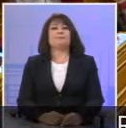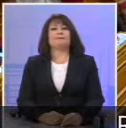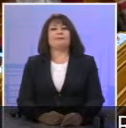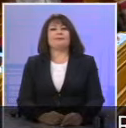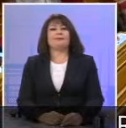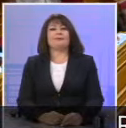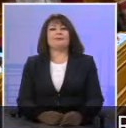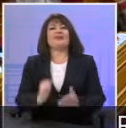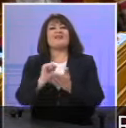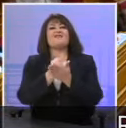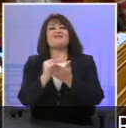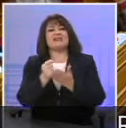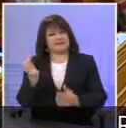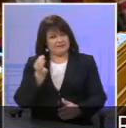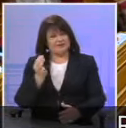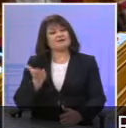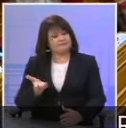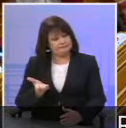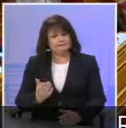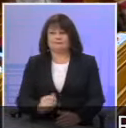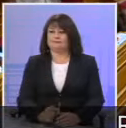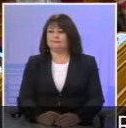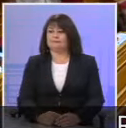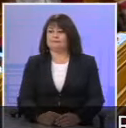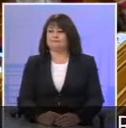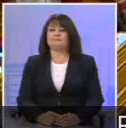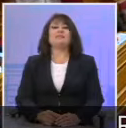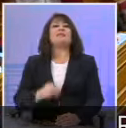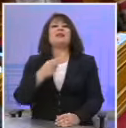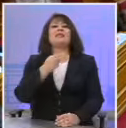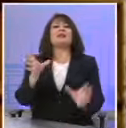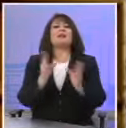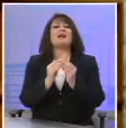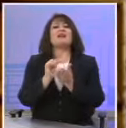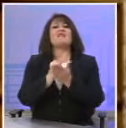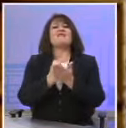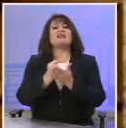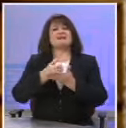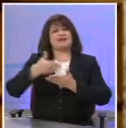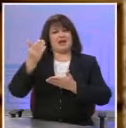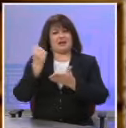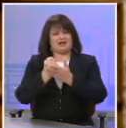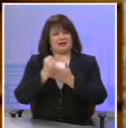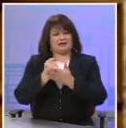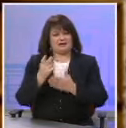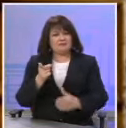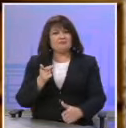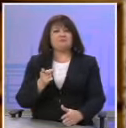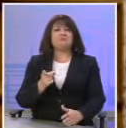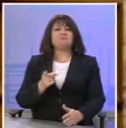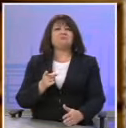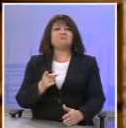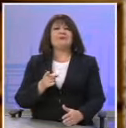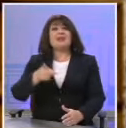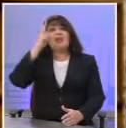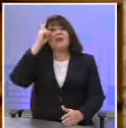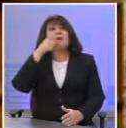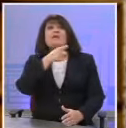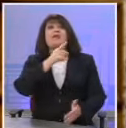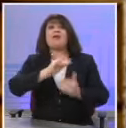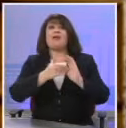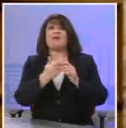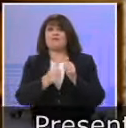Βίζα είπατε. Κοιτάξτε να δείτε το θέμα της Βίζας. Πρωτίστως θα έπρεπε να απασχολεί την ίδια τη Γερμανία.